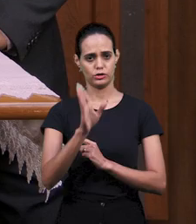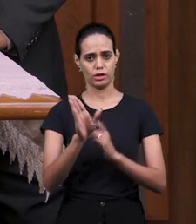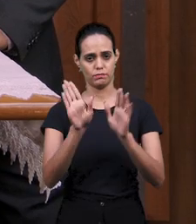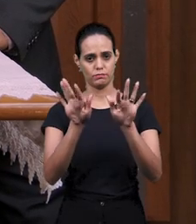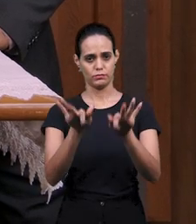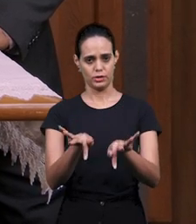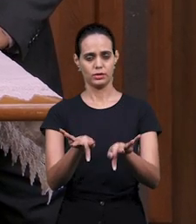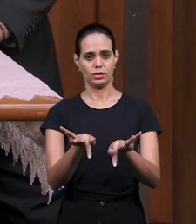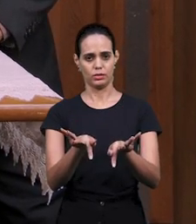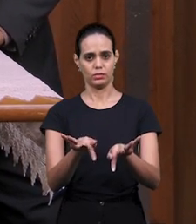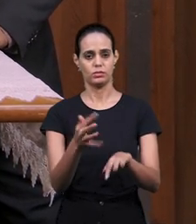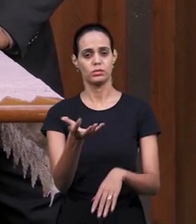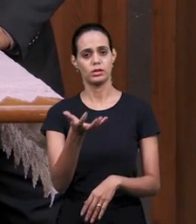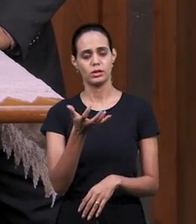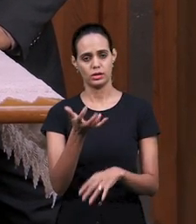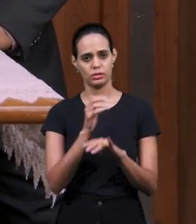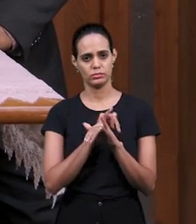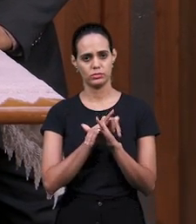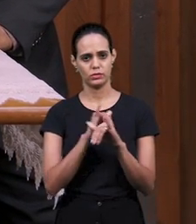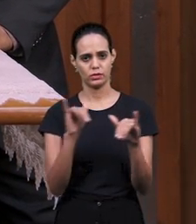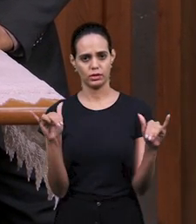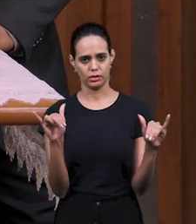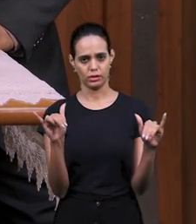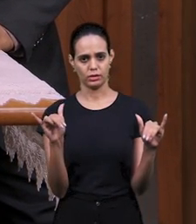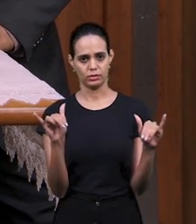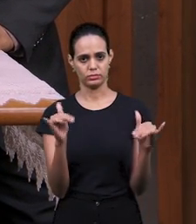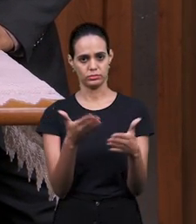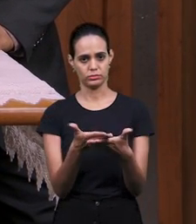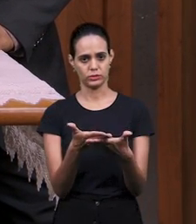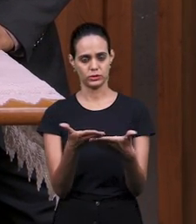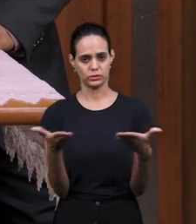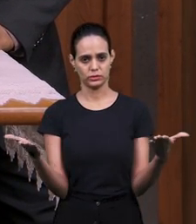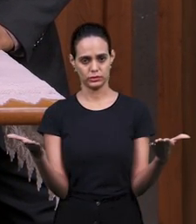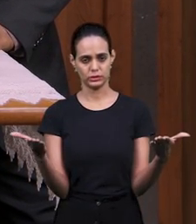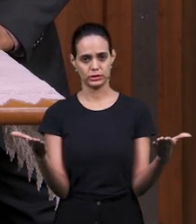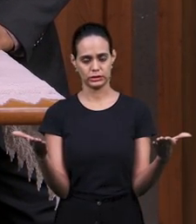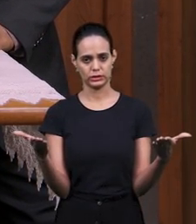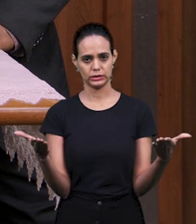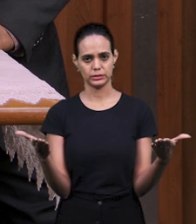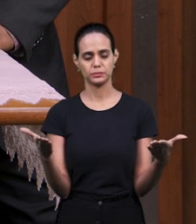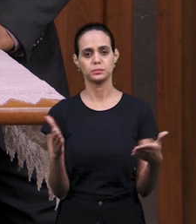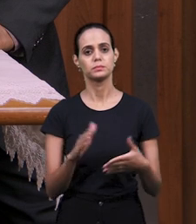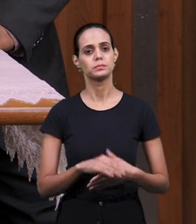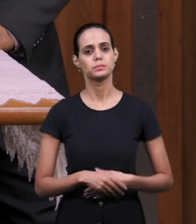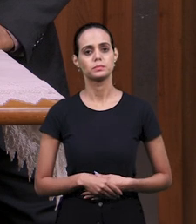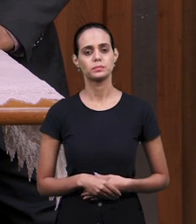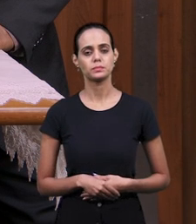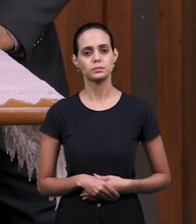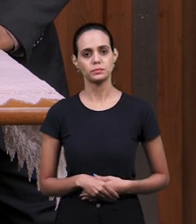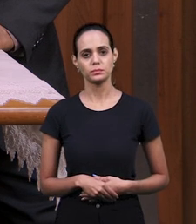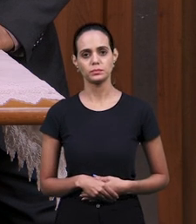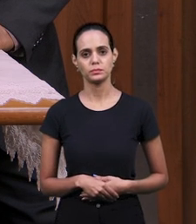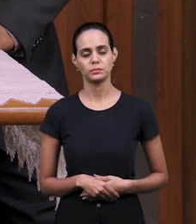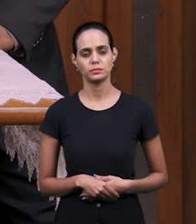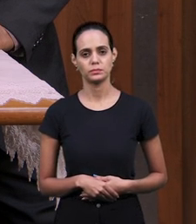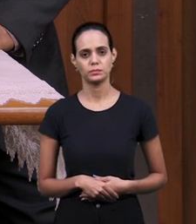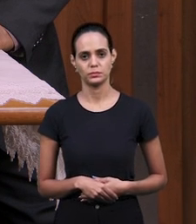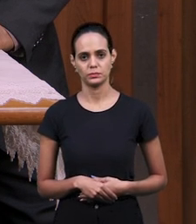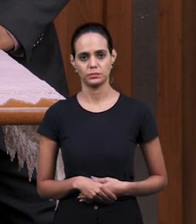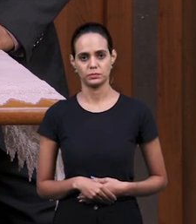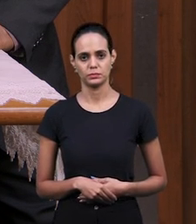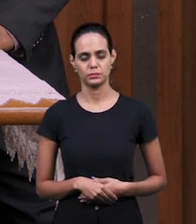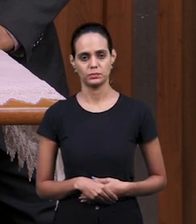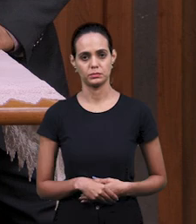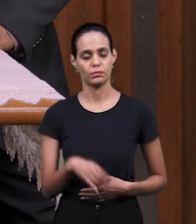и мы хотим сказать для наших дорогих гостей, в Бразилии. есть